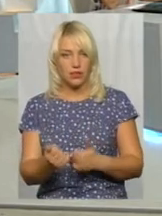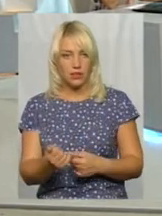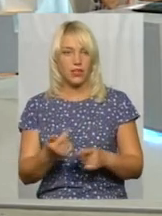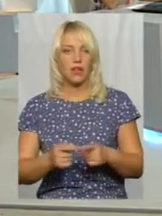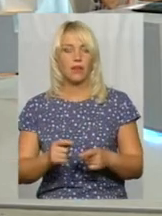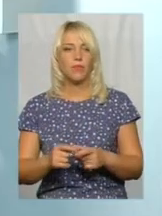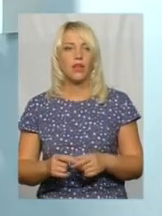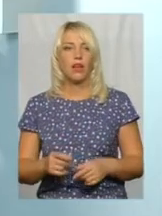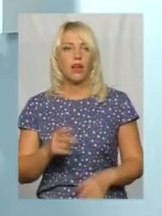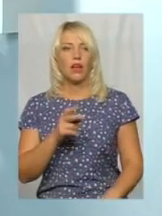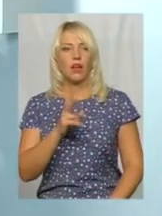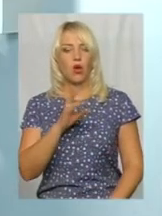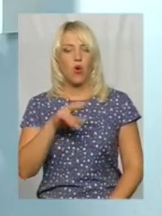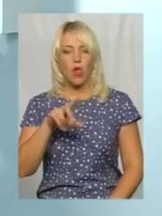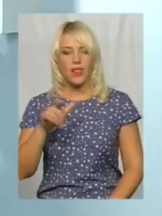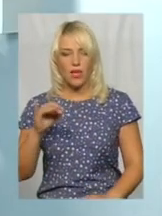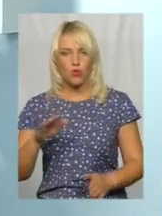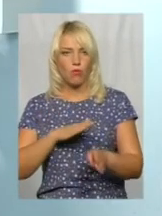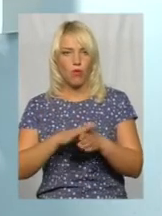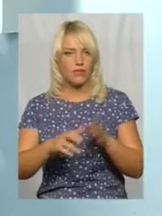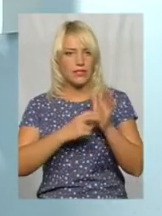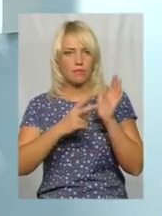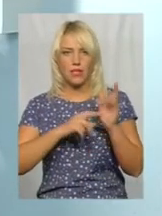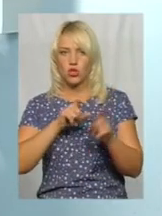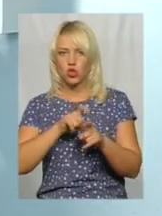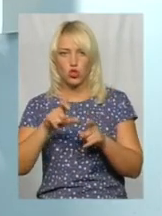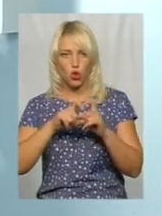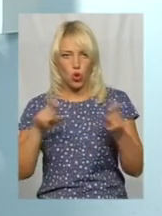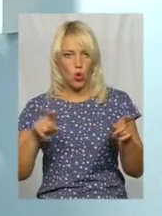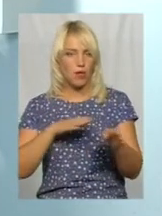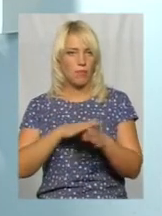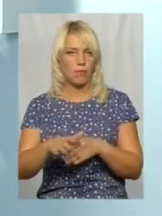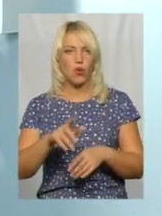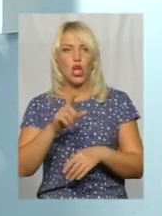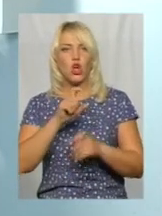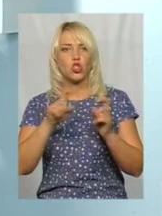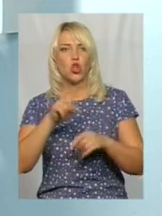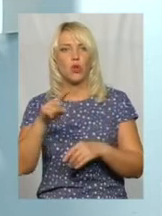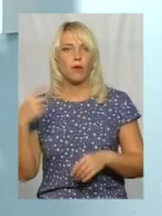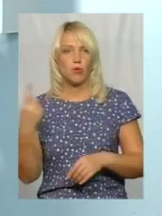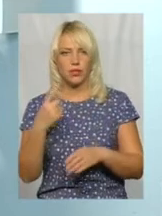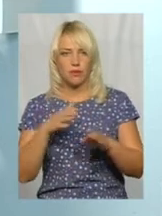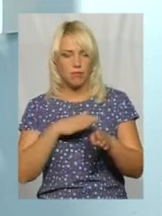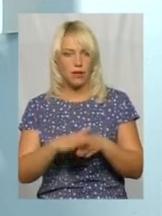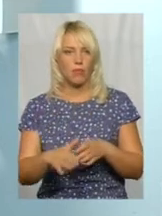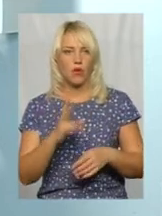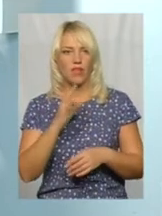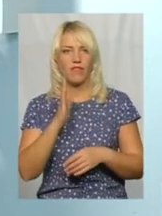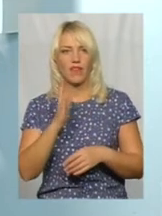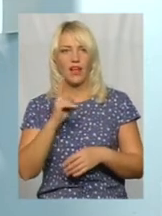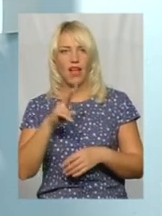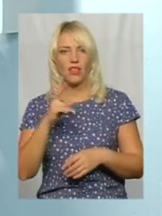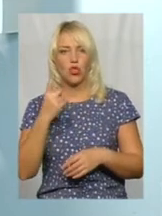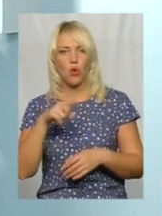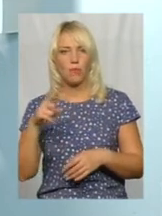колегіум переповнений, переповнена 17-та школа, переповнена перша школа, дещо менше НВО 5,